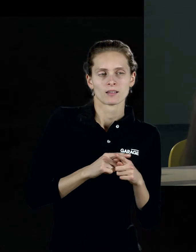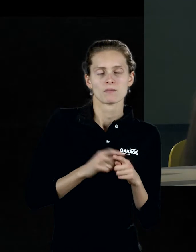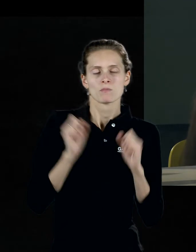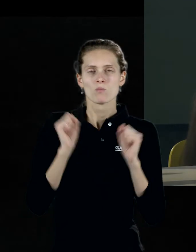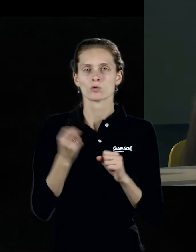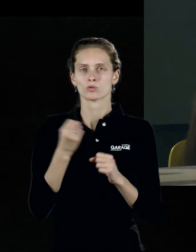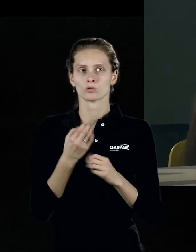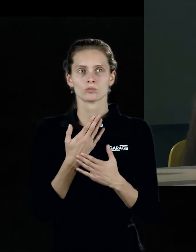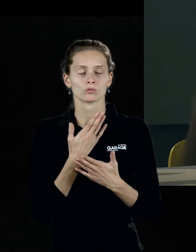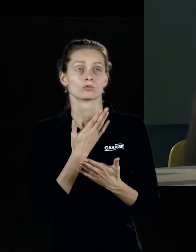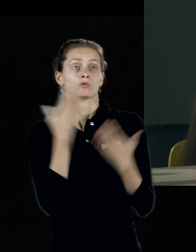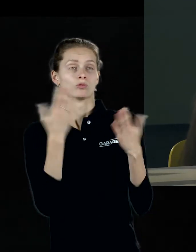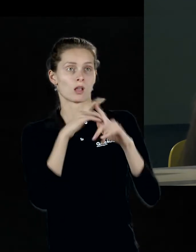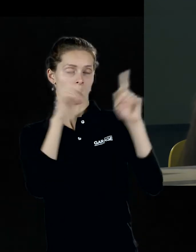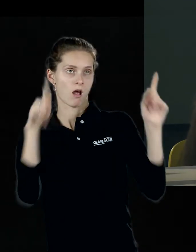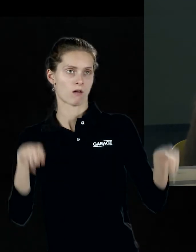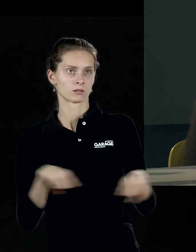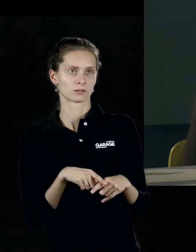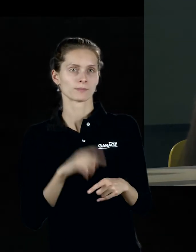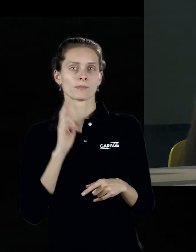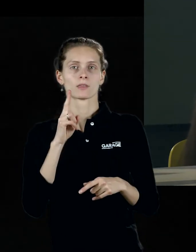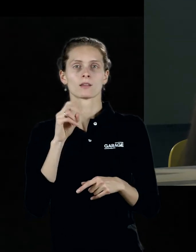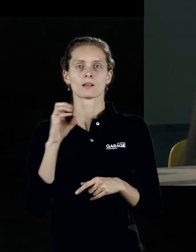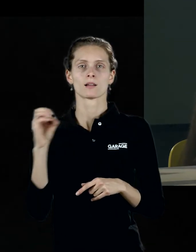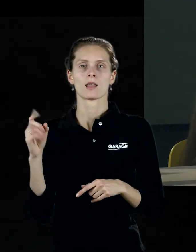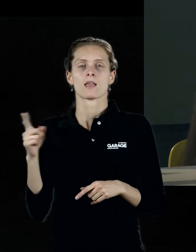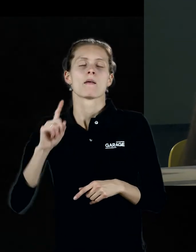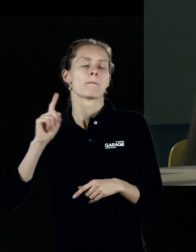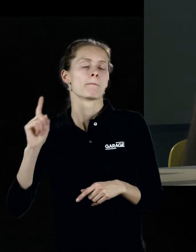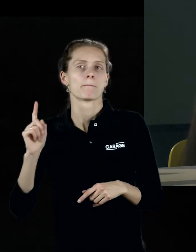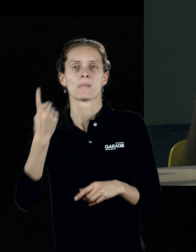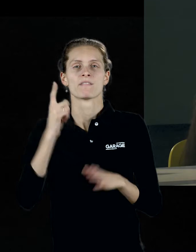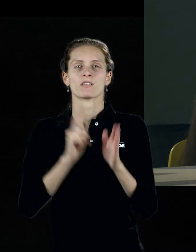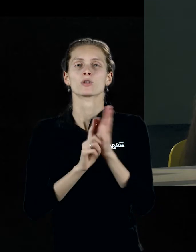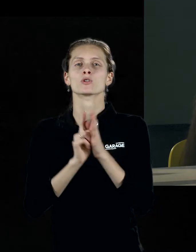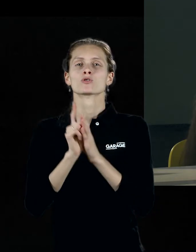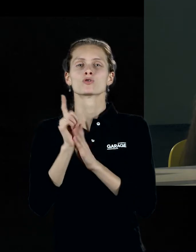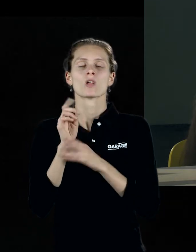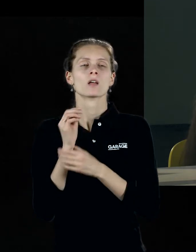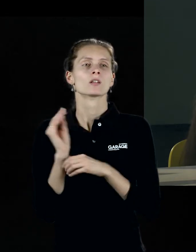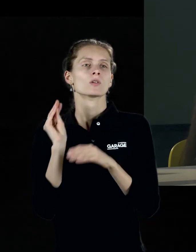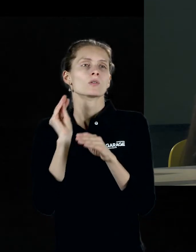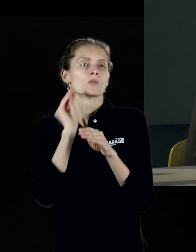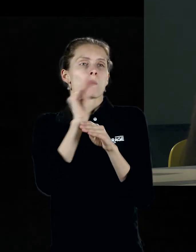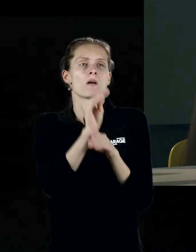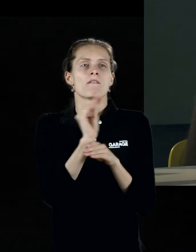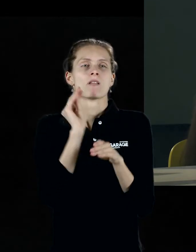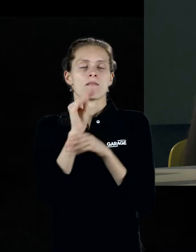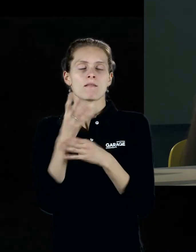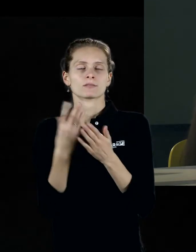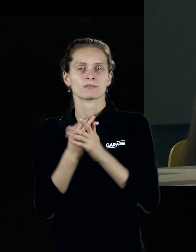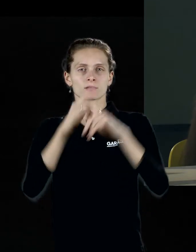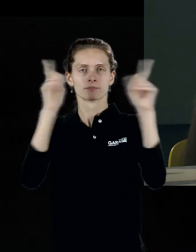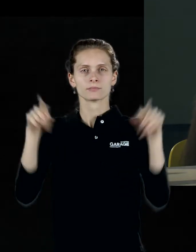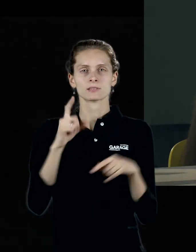картины можно читать. А Клей одним из первых начинает в истории искусства вводить в свои произведения